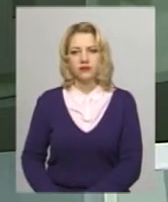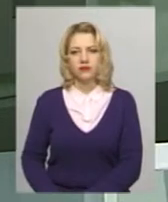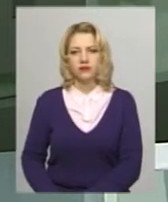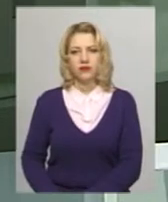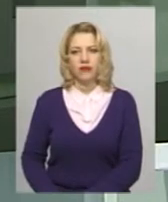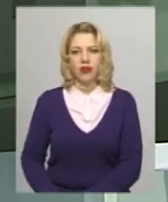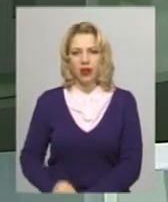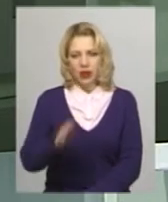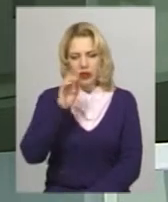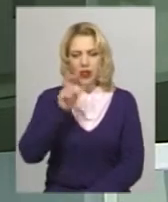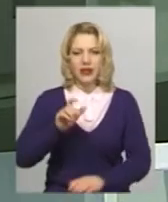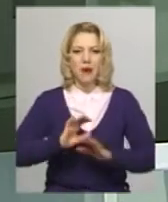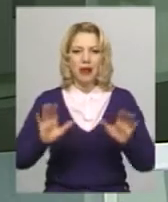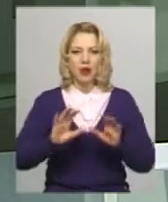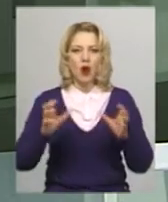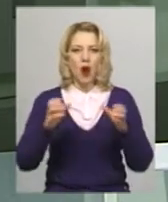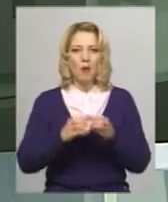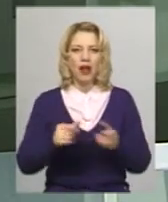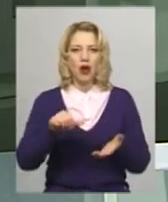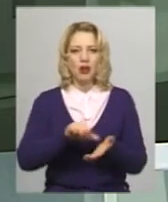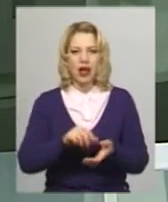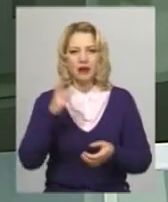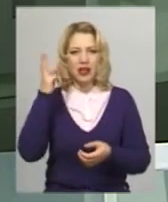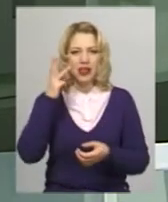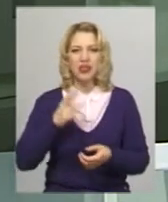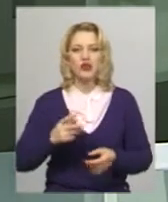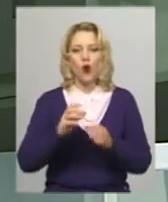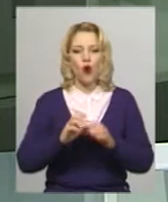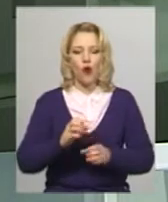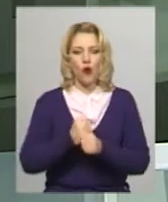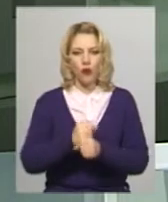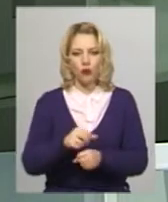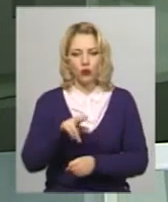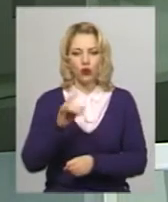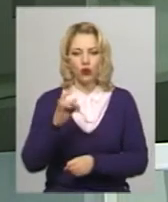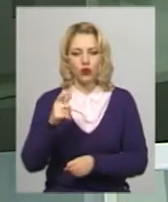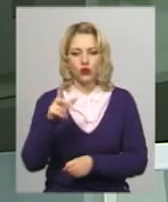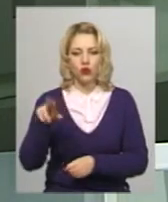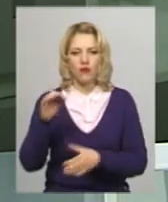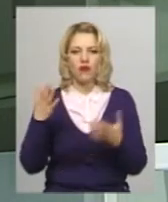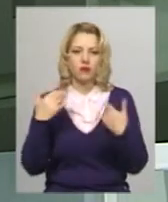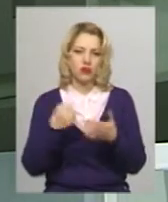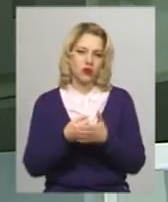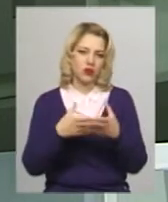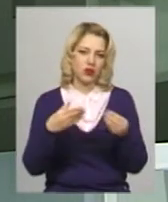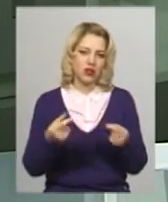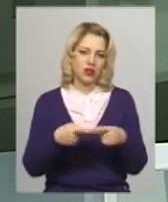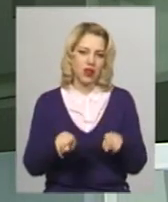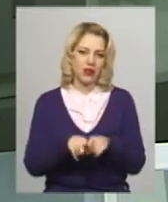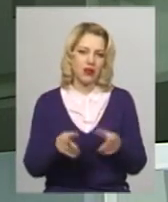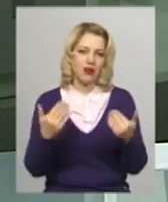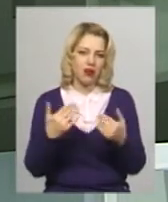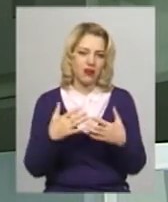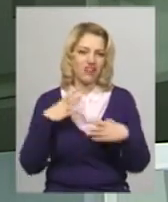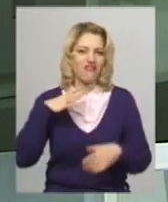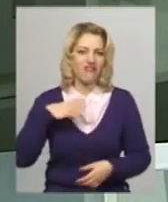Чоловічі баскетбольні команди учасниці Хмельницького кубку Дроздова відпочивають до весни. Канікули такі вимушені,